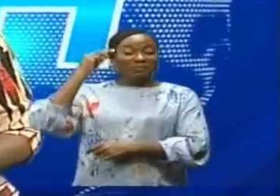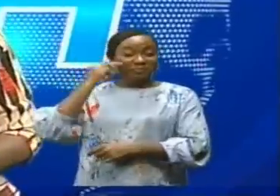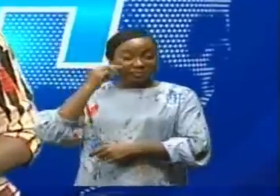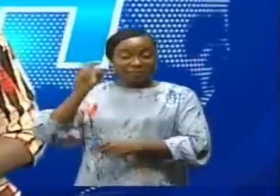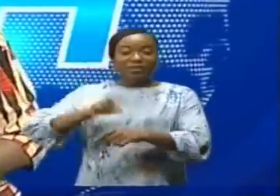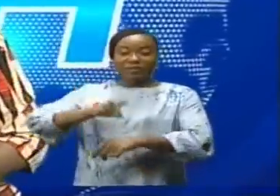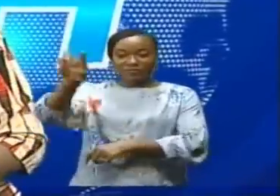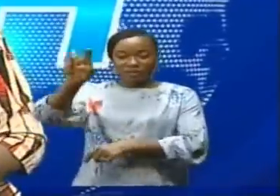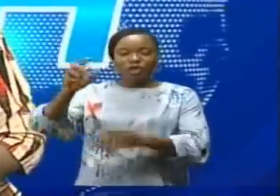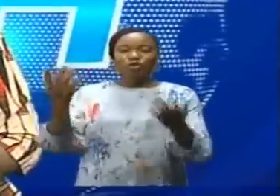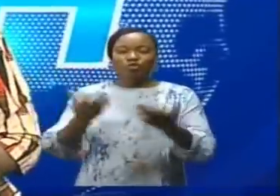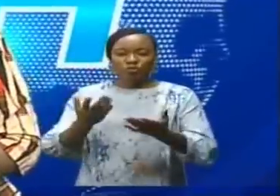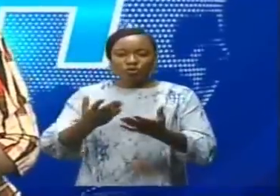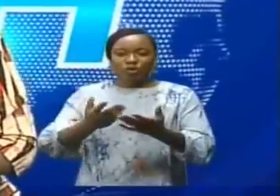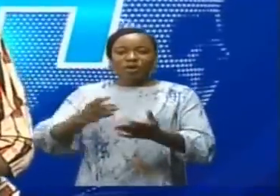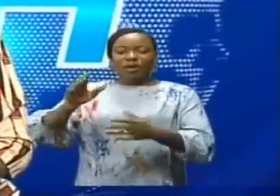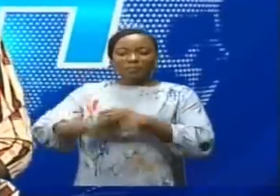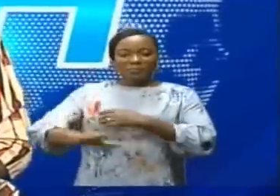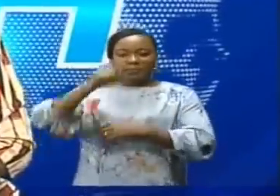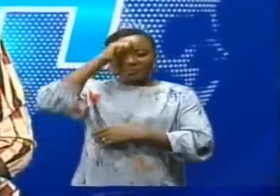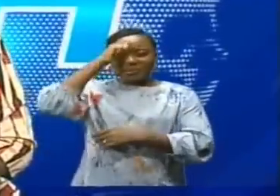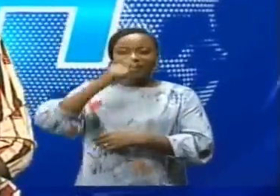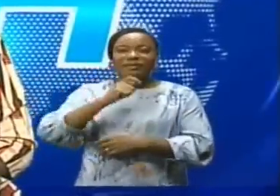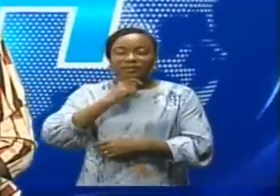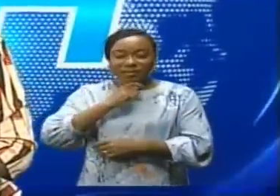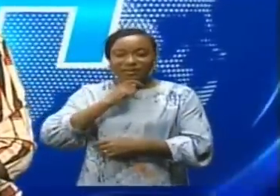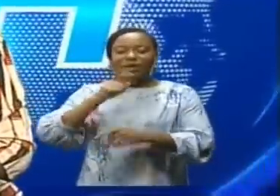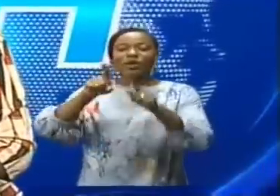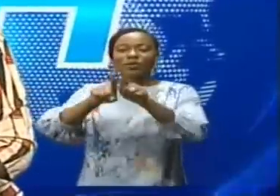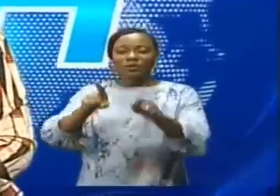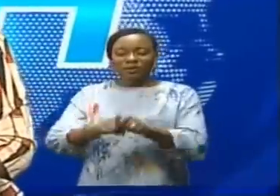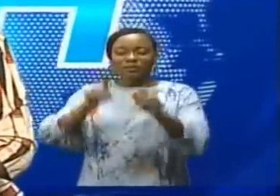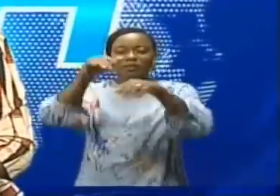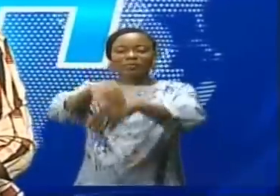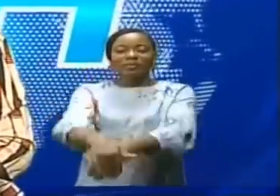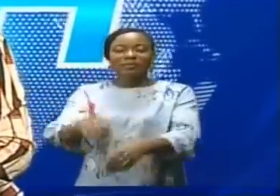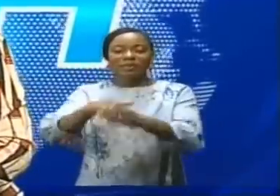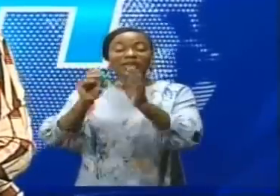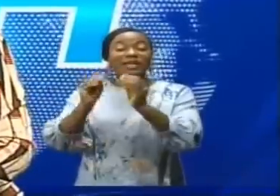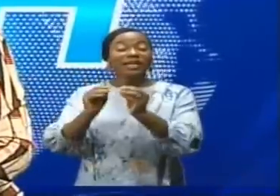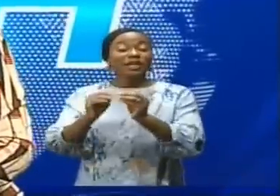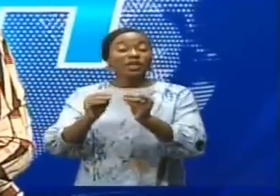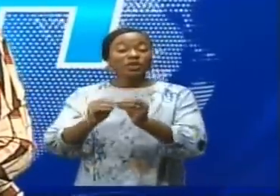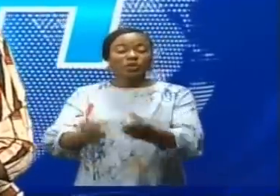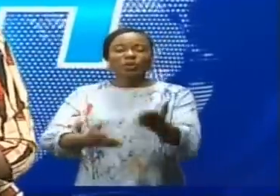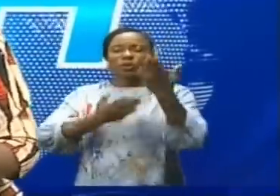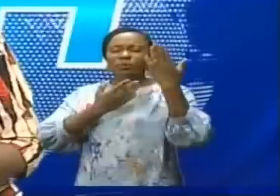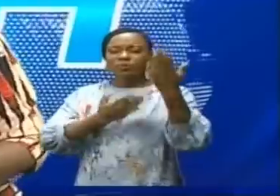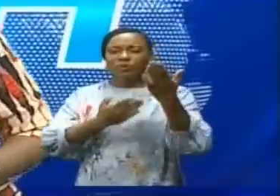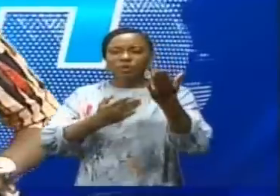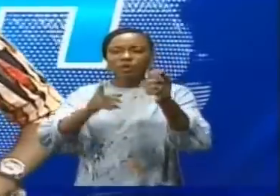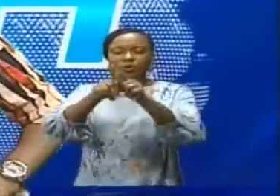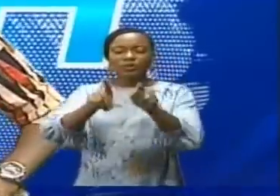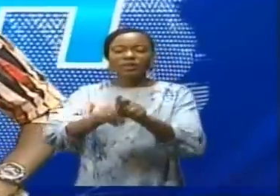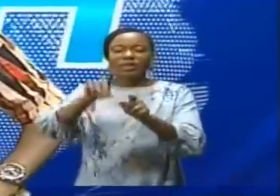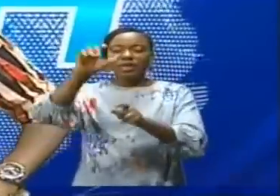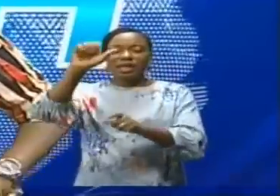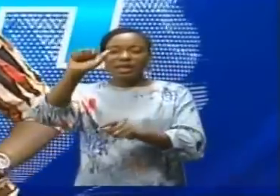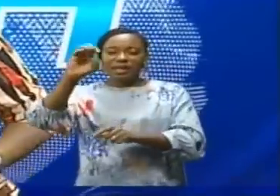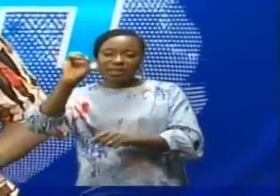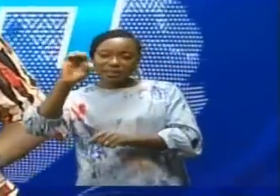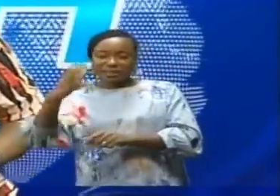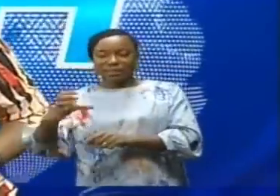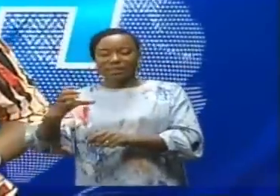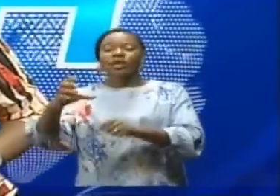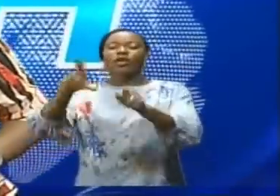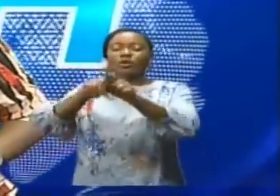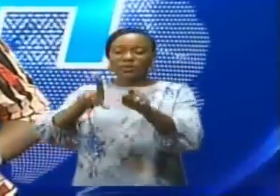'État au 22e sommet ordinaire de chef d'État de l'EAC. À la tête d'une forte délégation à ses assises, Jean-Michel